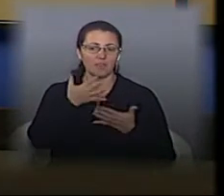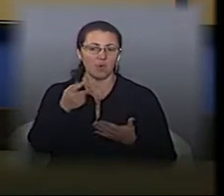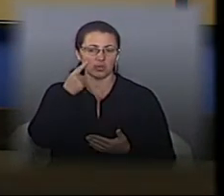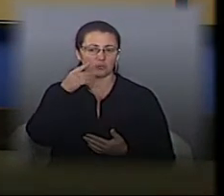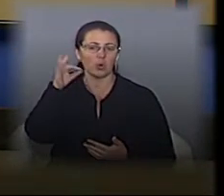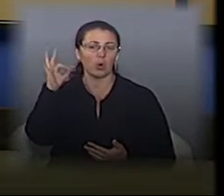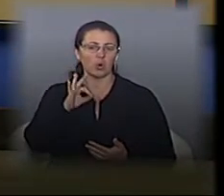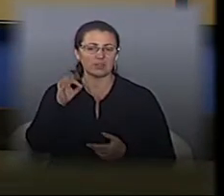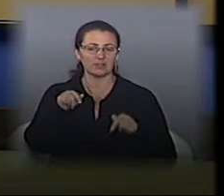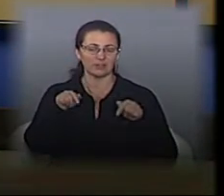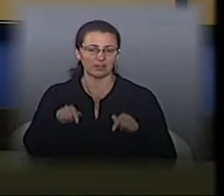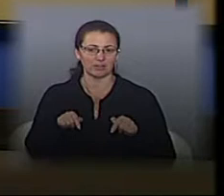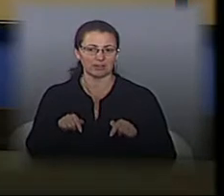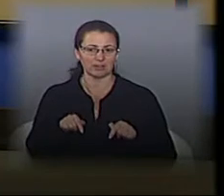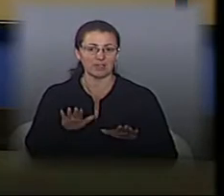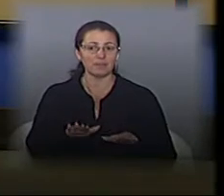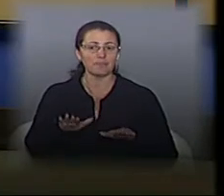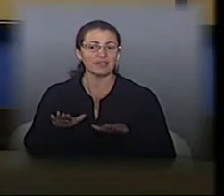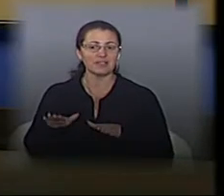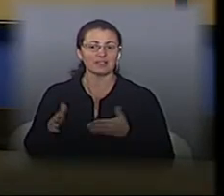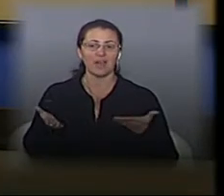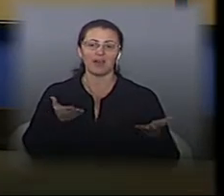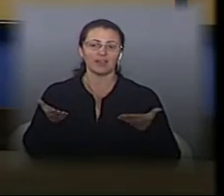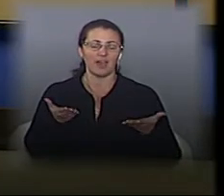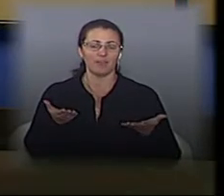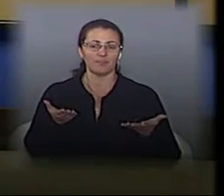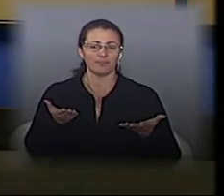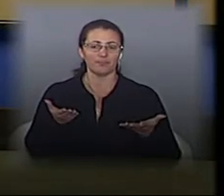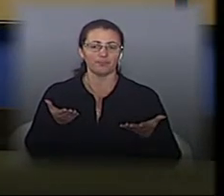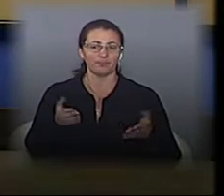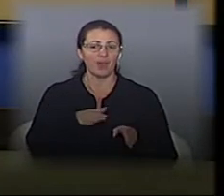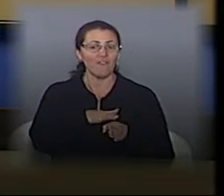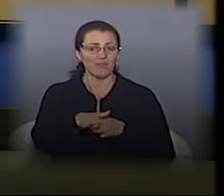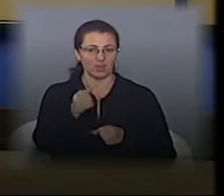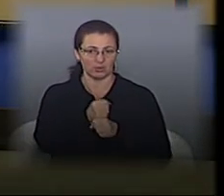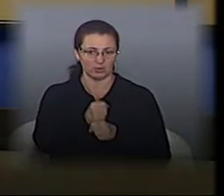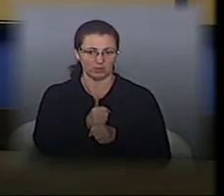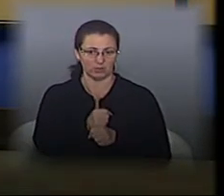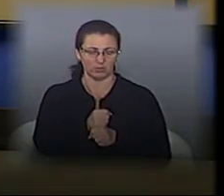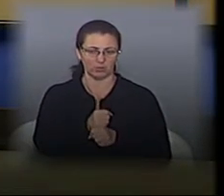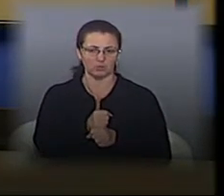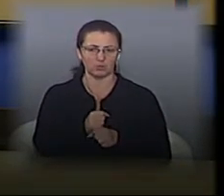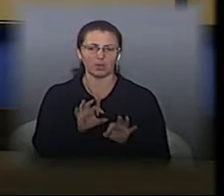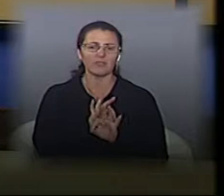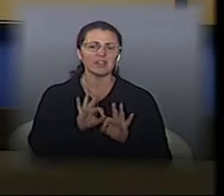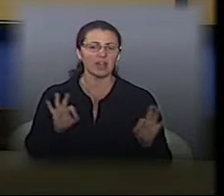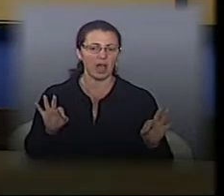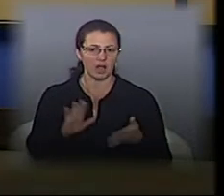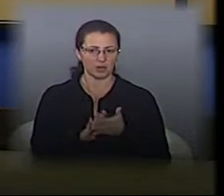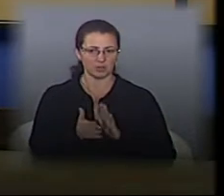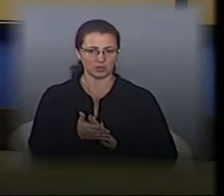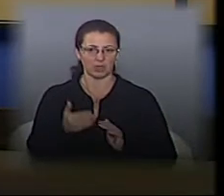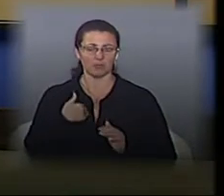ті місця, де виконані роботи, вони в ідеальному стані. Ми